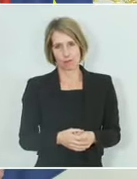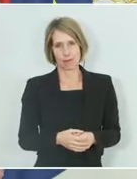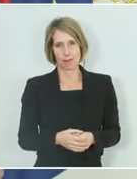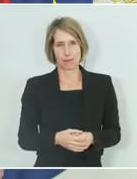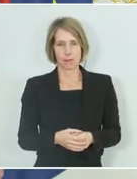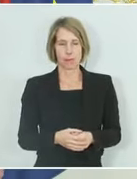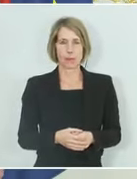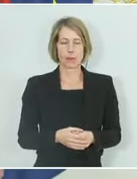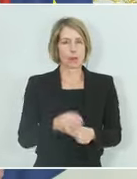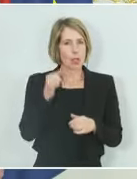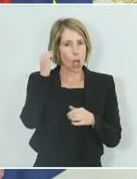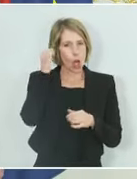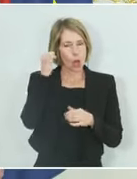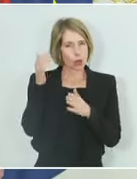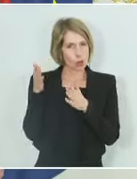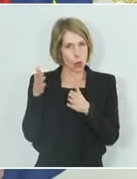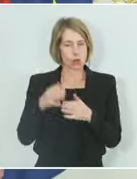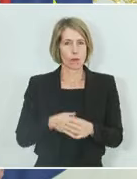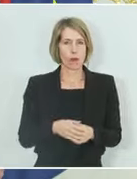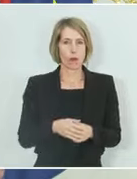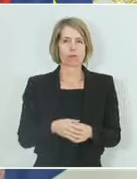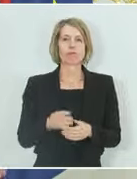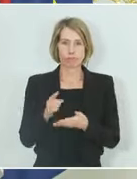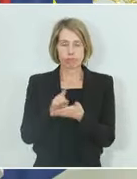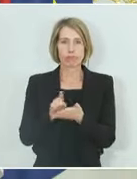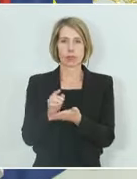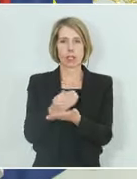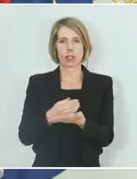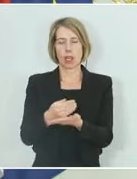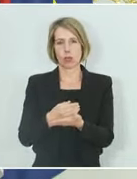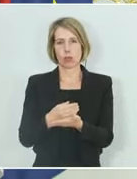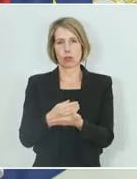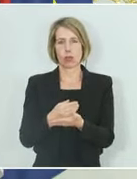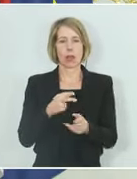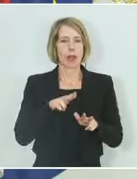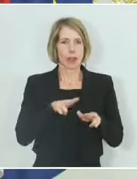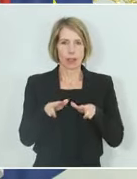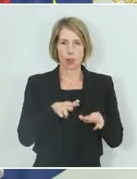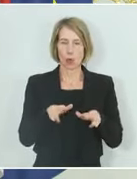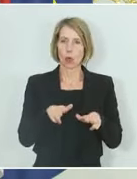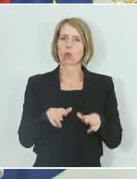Der Kosovo hat seine Zeit genutzt. Die Regierung hat ihre Zeit genutzt,